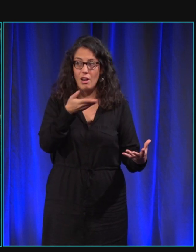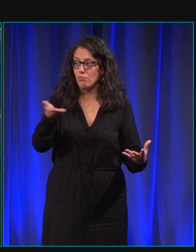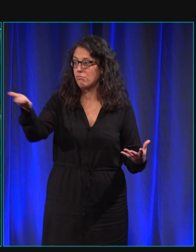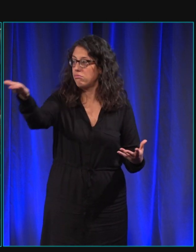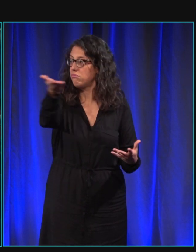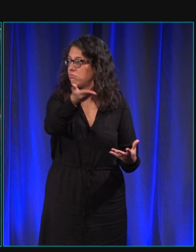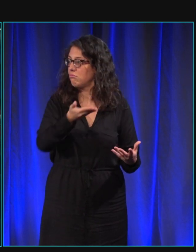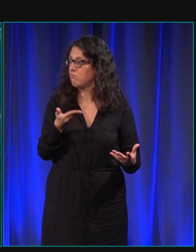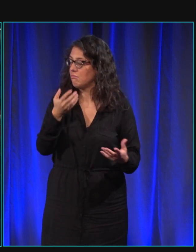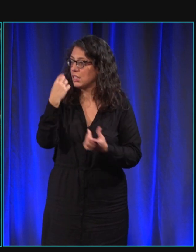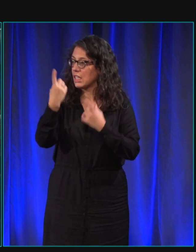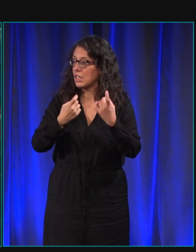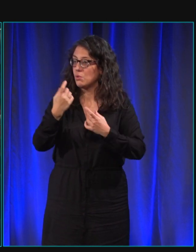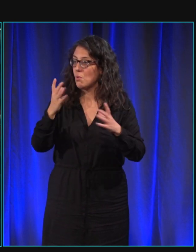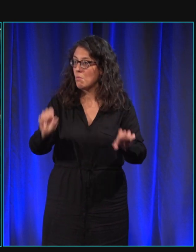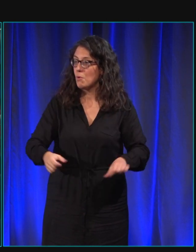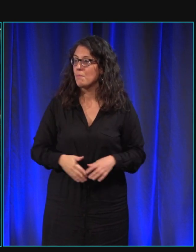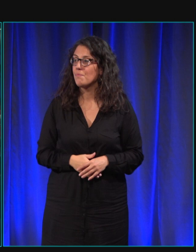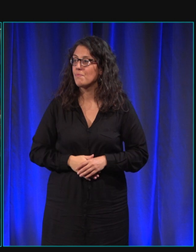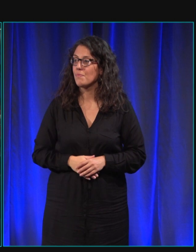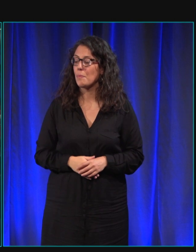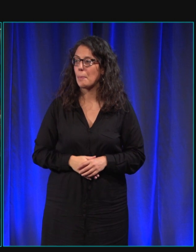questions à nos intervenants